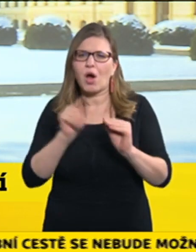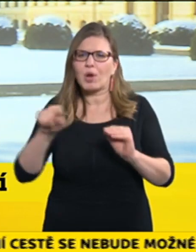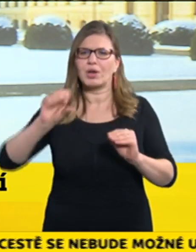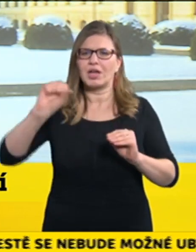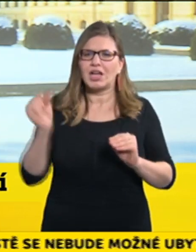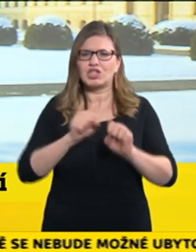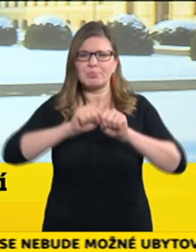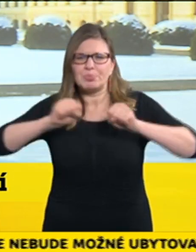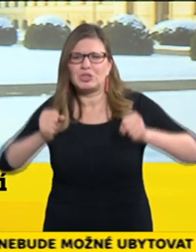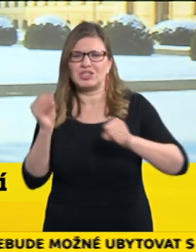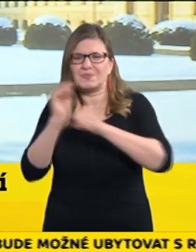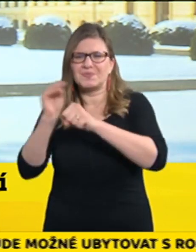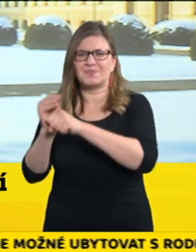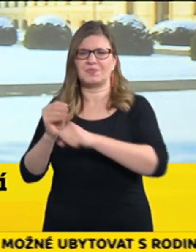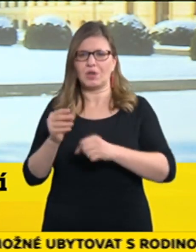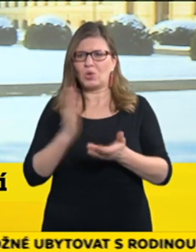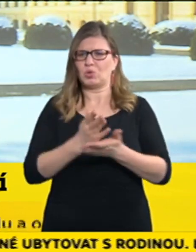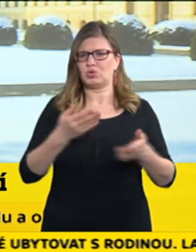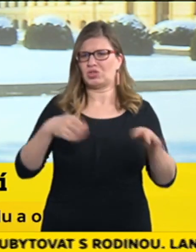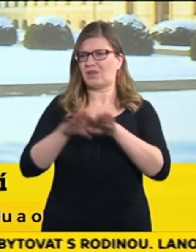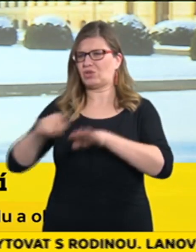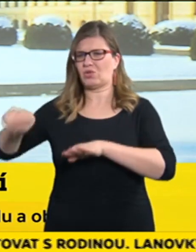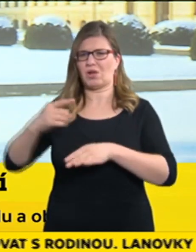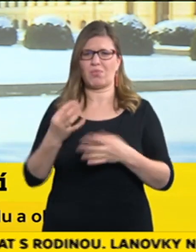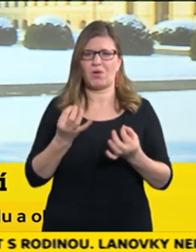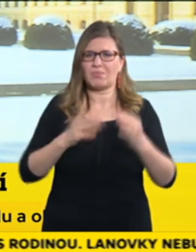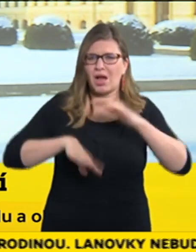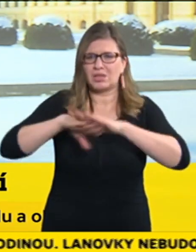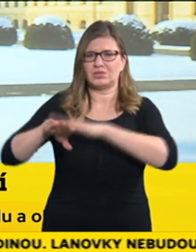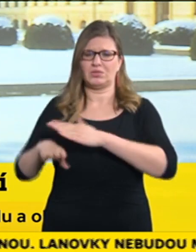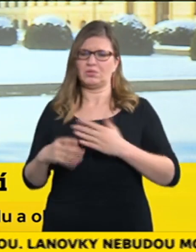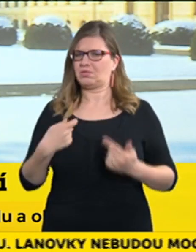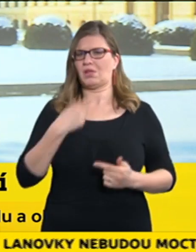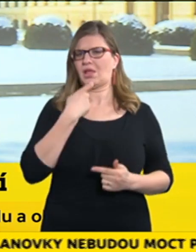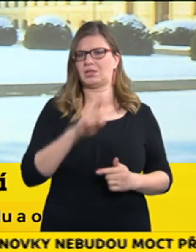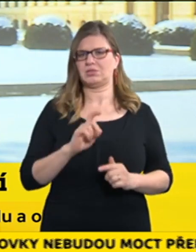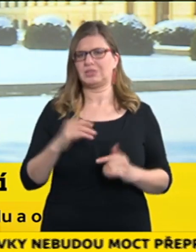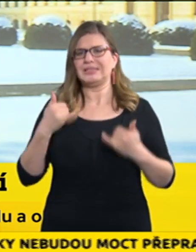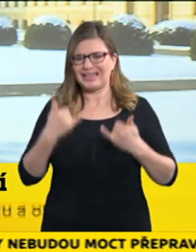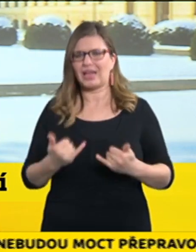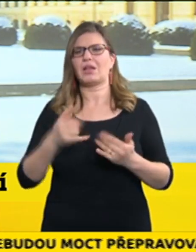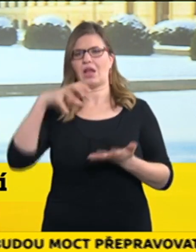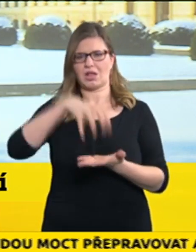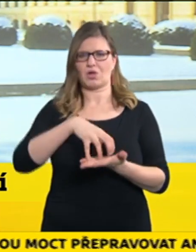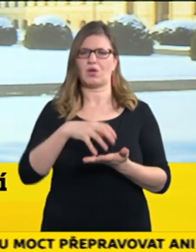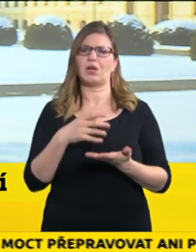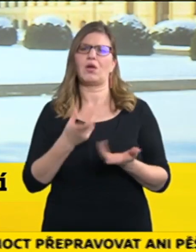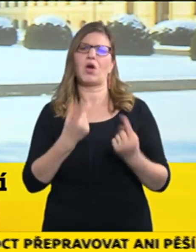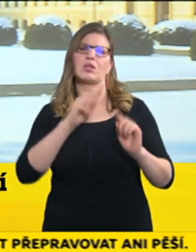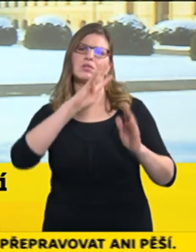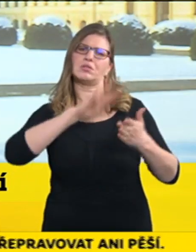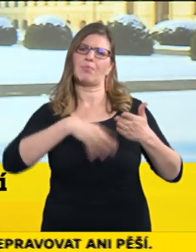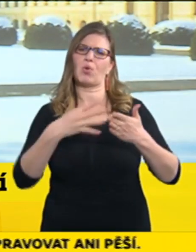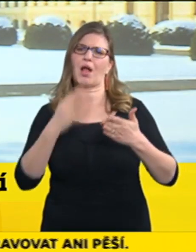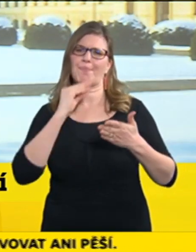velké a v dané chvíli jsme v kategorii 5 psa a nechceme komplikovat